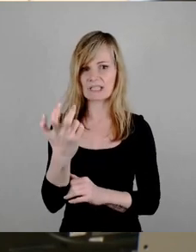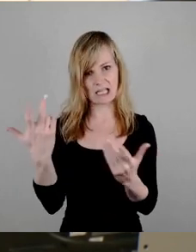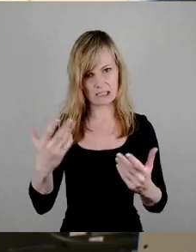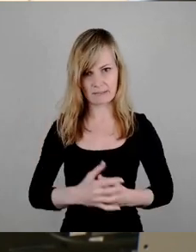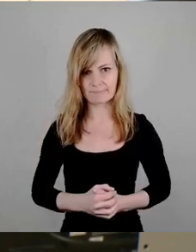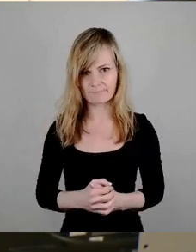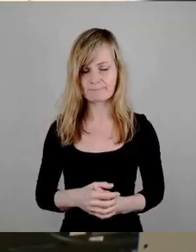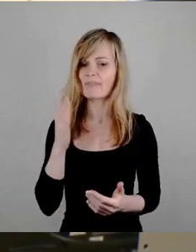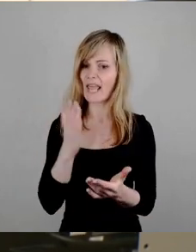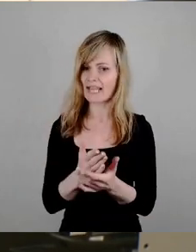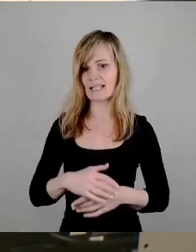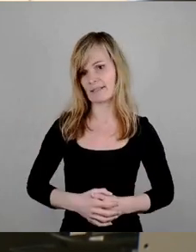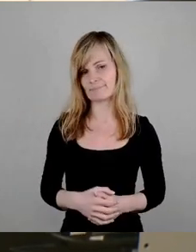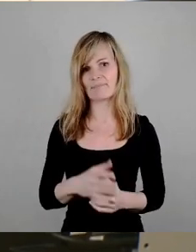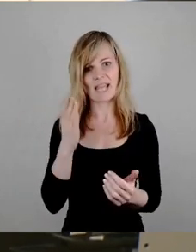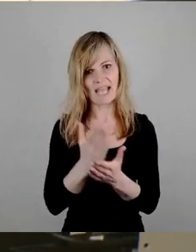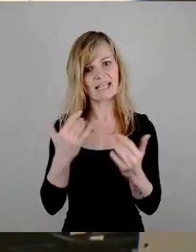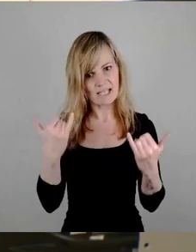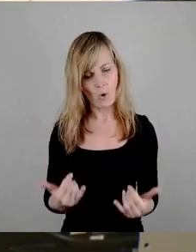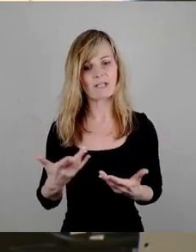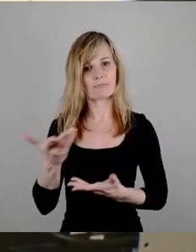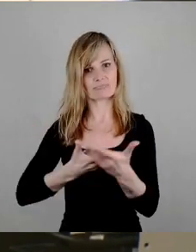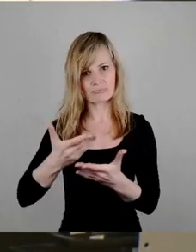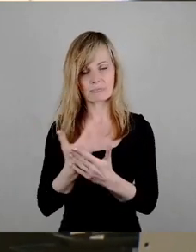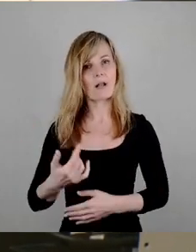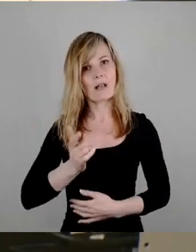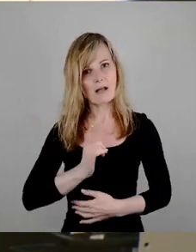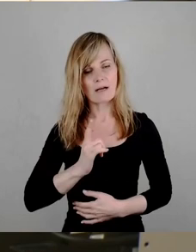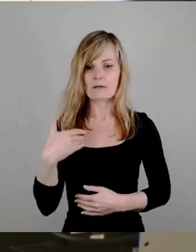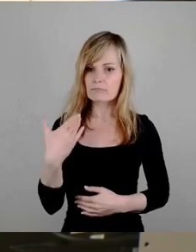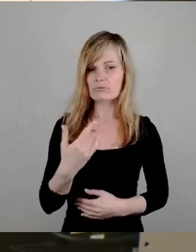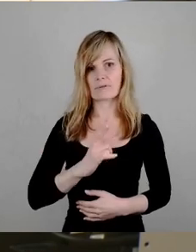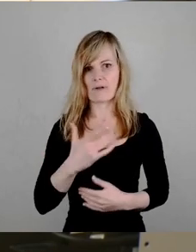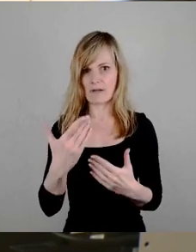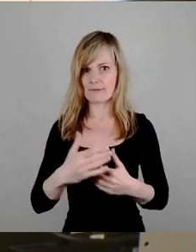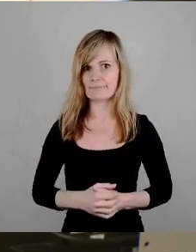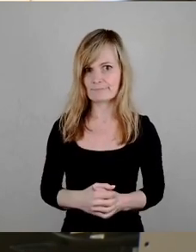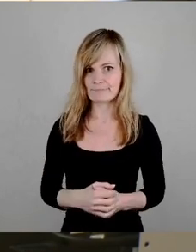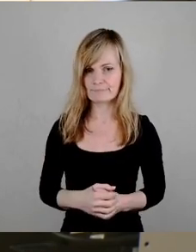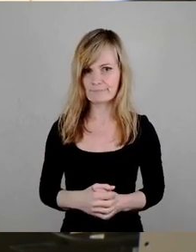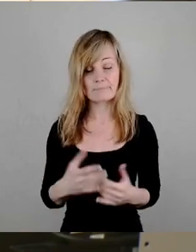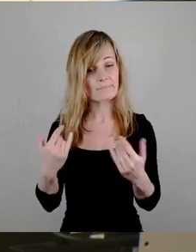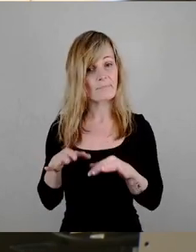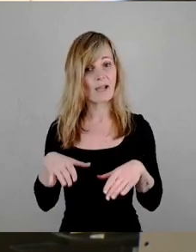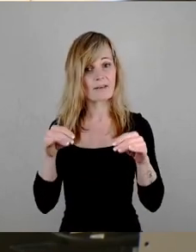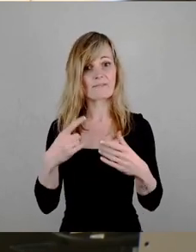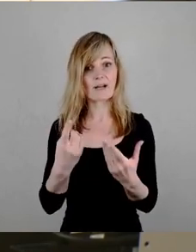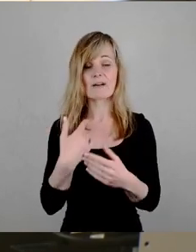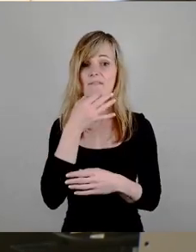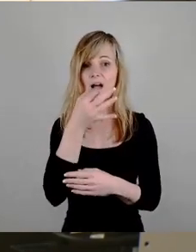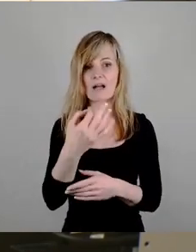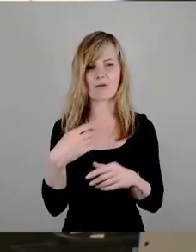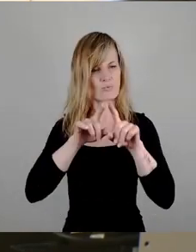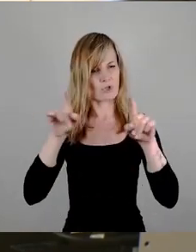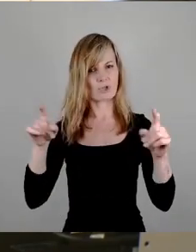Endlich, endlich reden wir heute darüber Wir haben jetzt lange darauf gewartet Und da möchte ich mal einleiten mit der Frage, was heißt denn diese Überschrift, warum